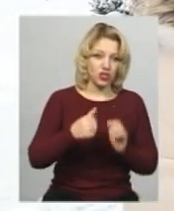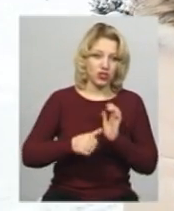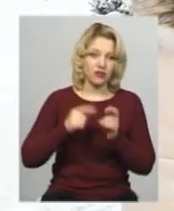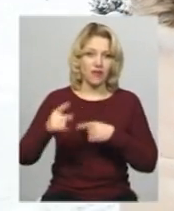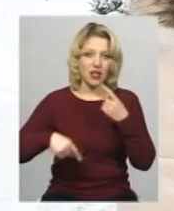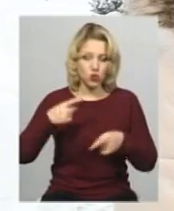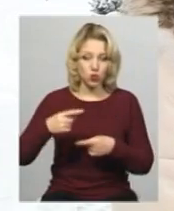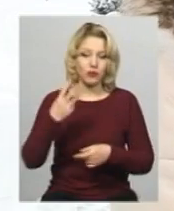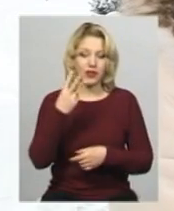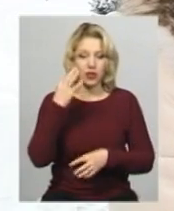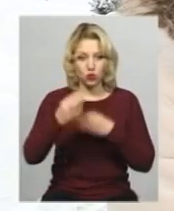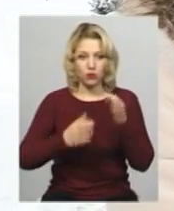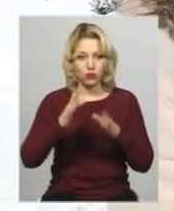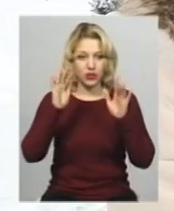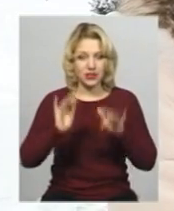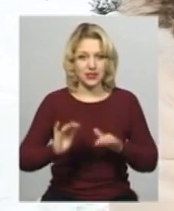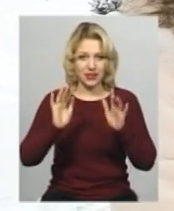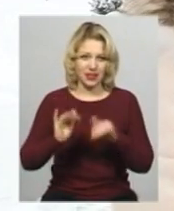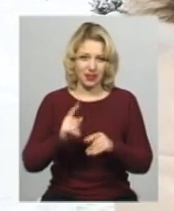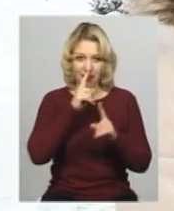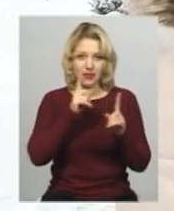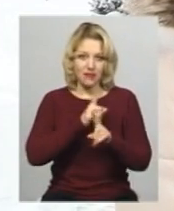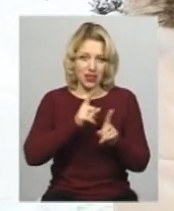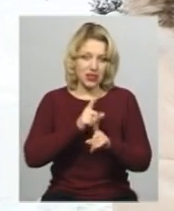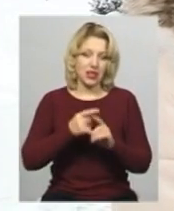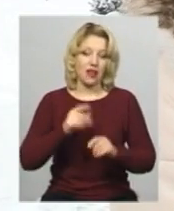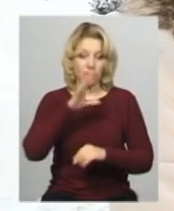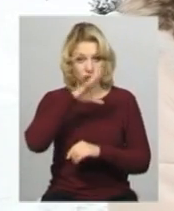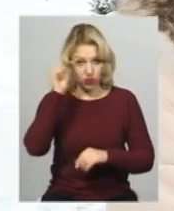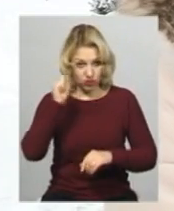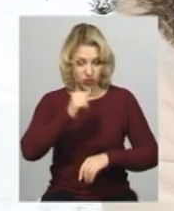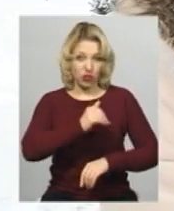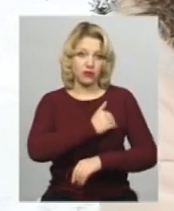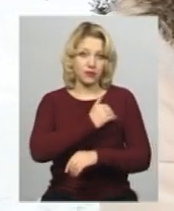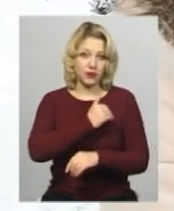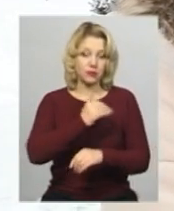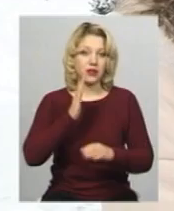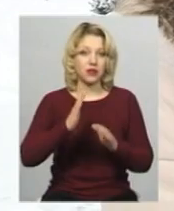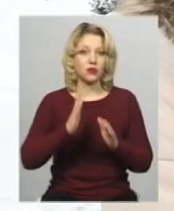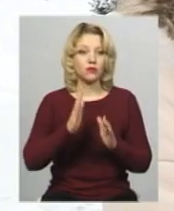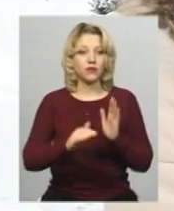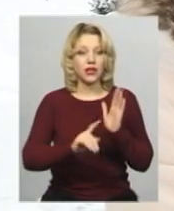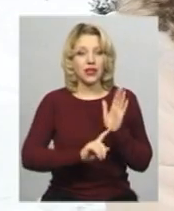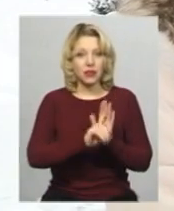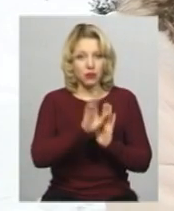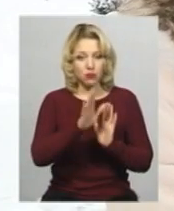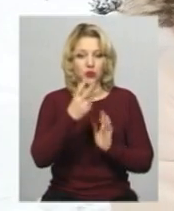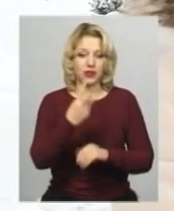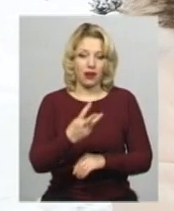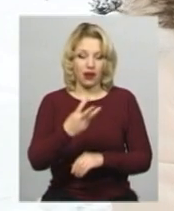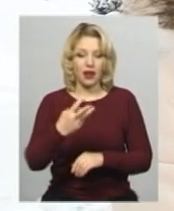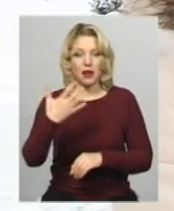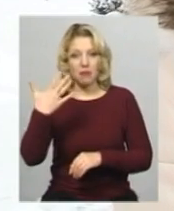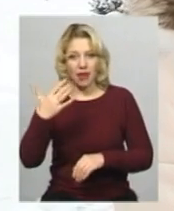доби випадатиме сніг, невеликий сніг. В нічні години температура повітря коливатиметься на 3-5 градусів.